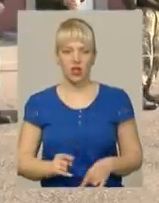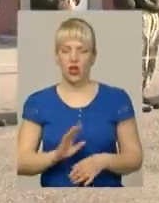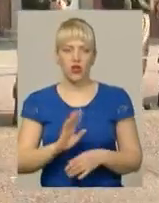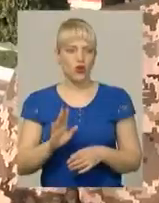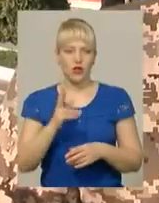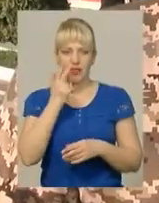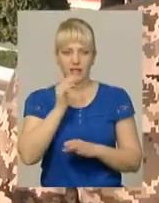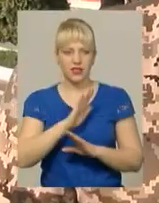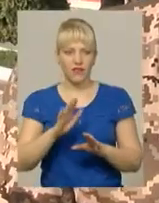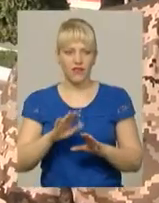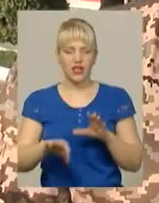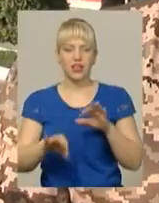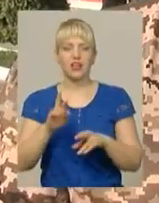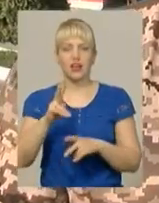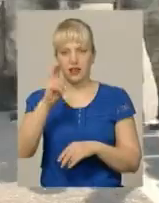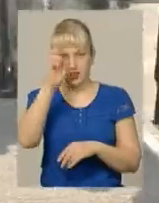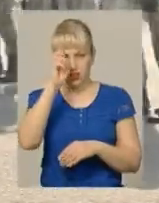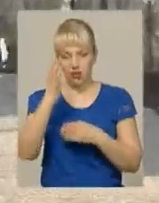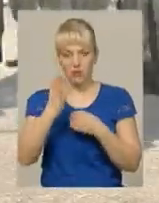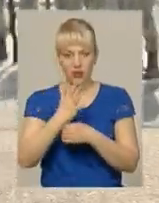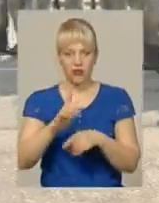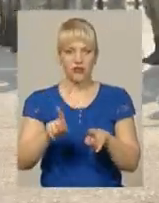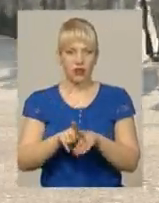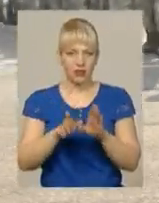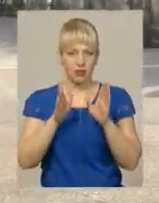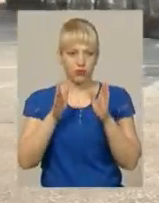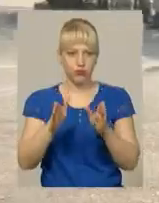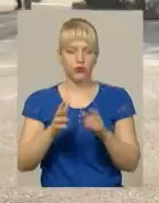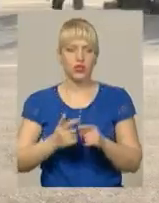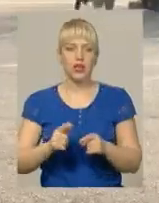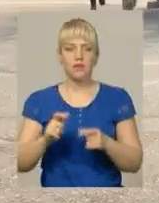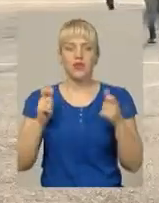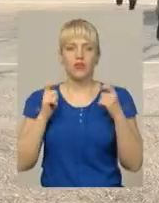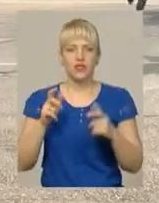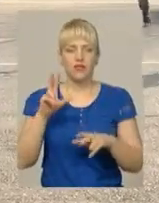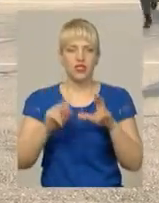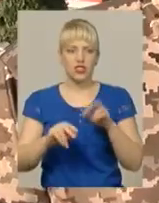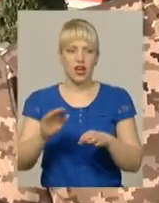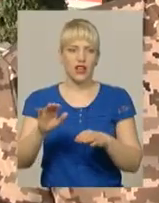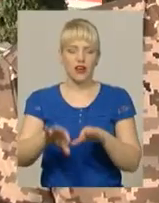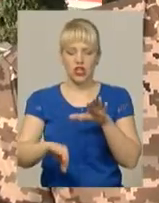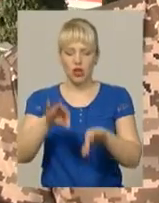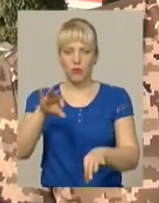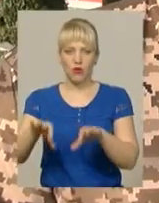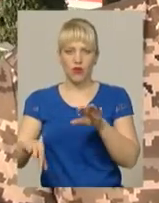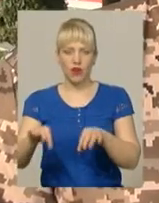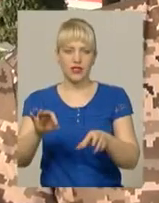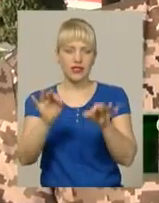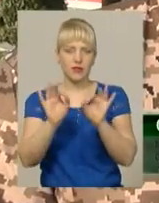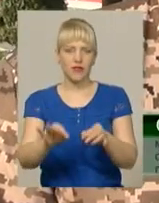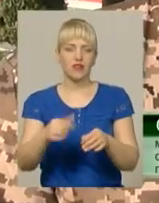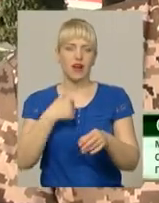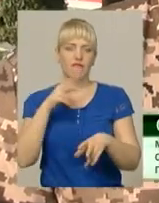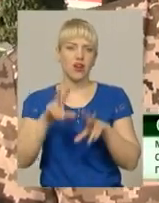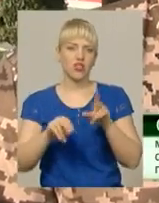служби. «Як держава скаже, так вже і будемо». Офіцер розподіл методом жеребкування вважає справедливим. «Я вважаю, що це демократичний підхід до